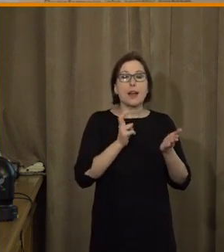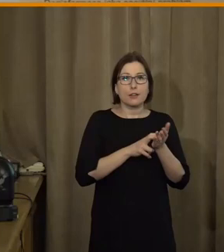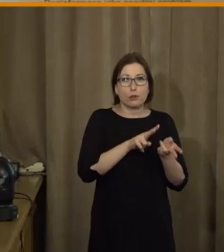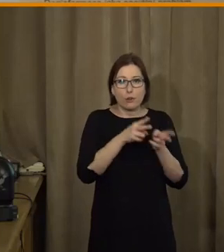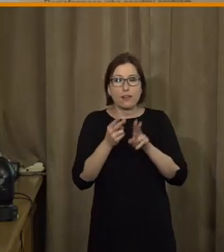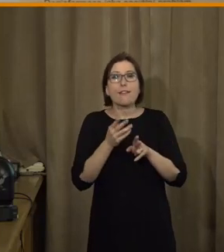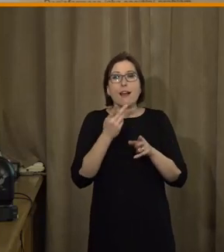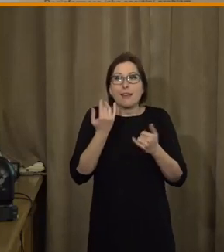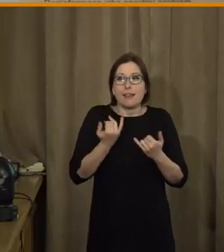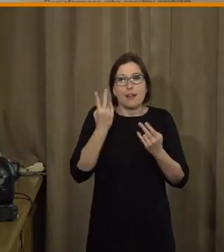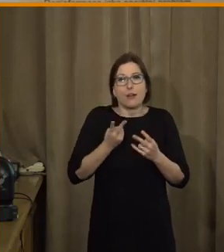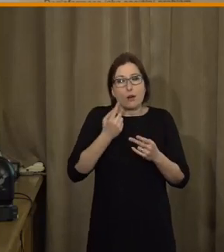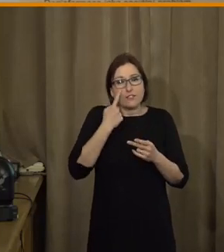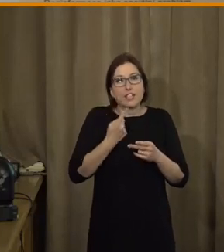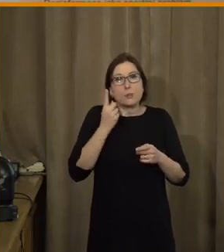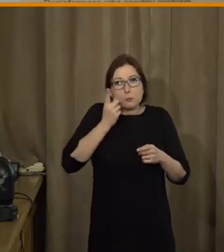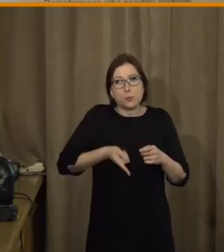tady přichází a